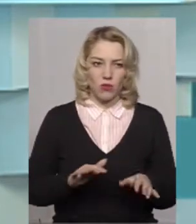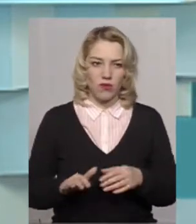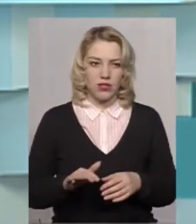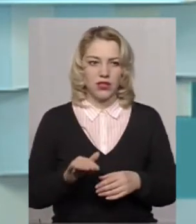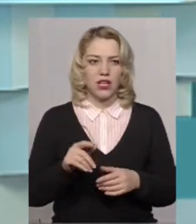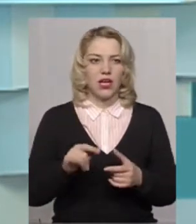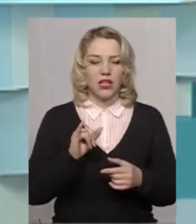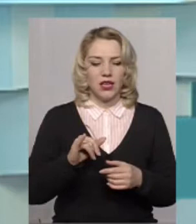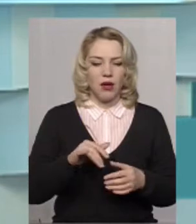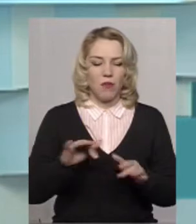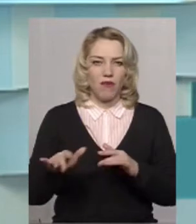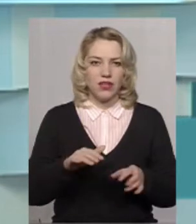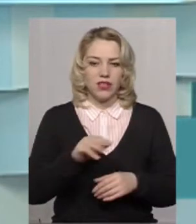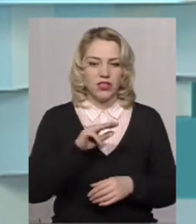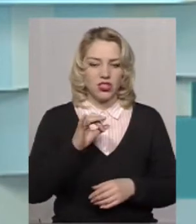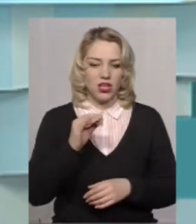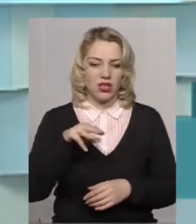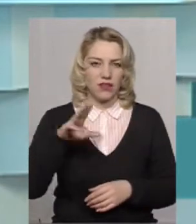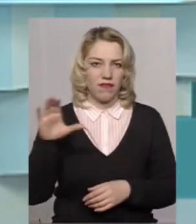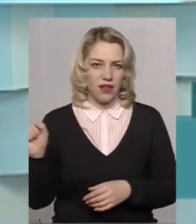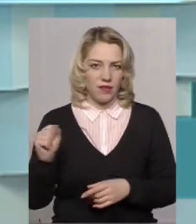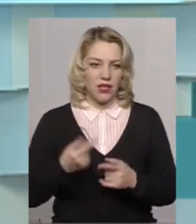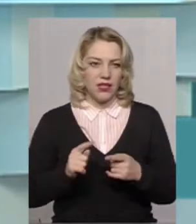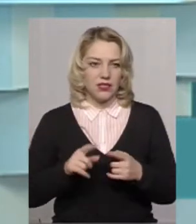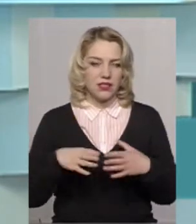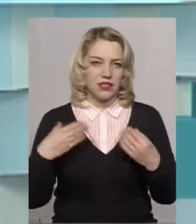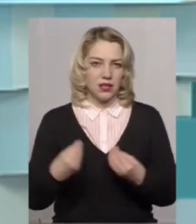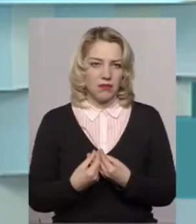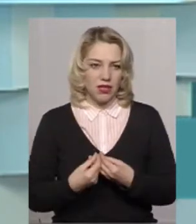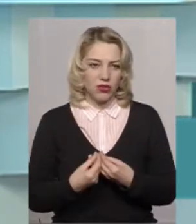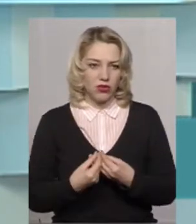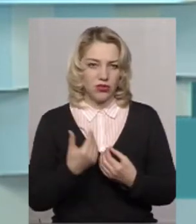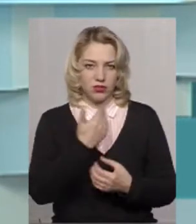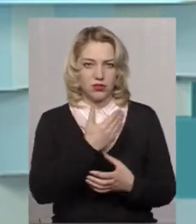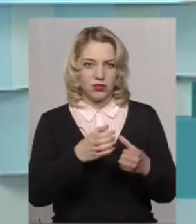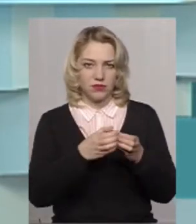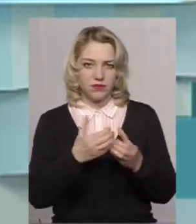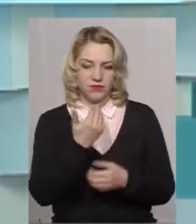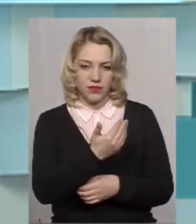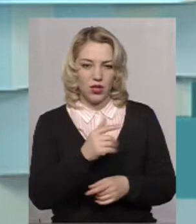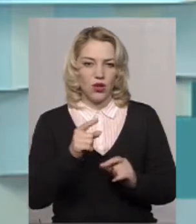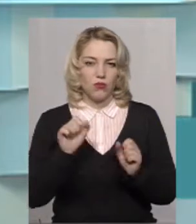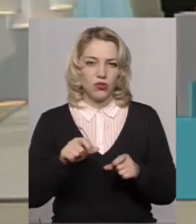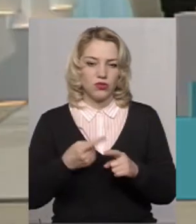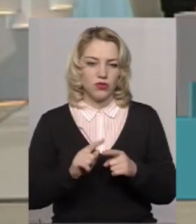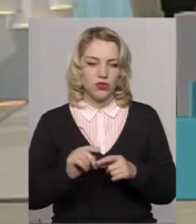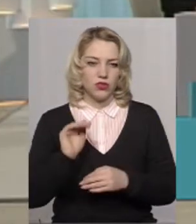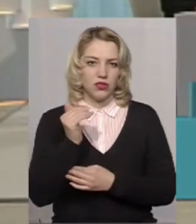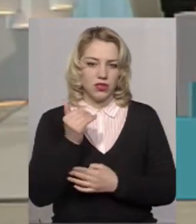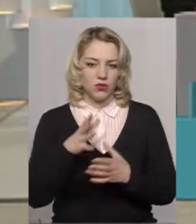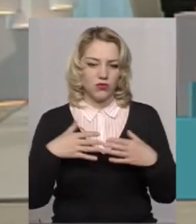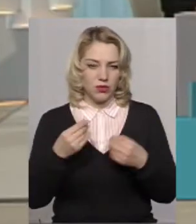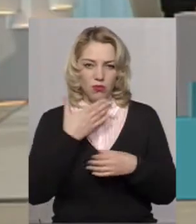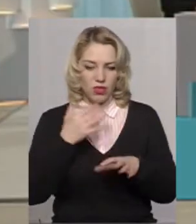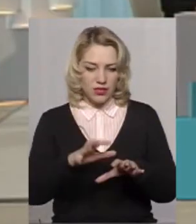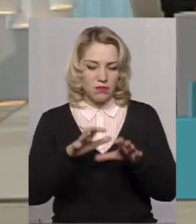жертви. І це, насправді, виходить з сімейного середовища, тому що, можливо, цю дитину просто в сім'ї